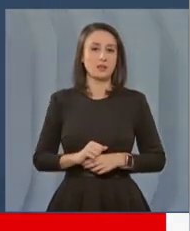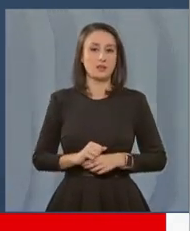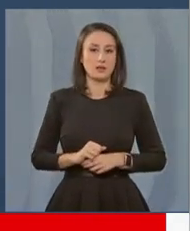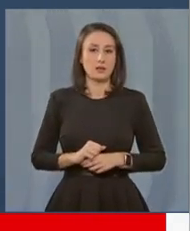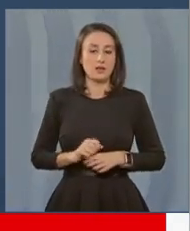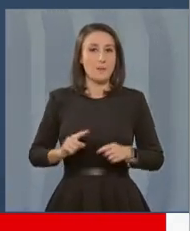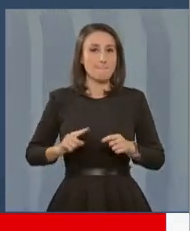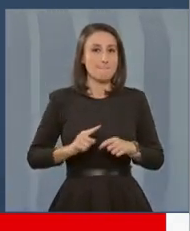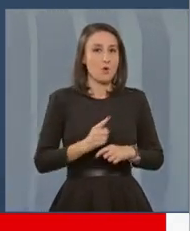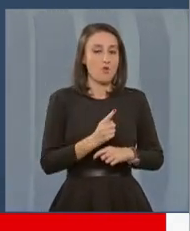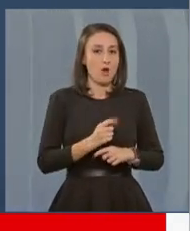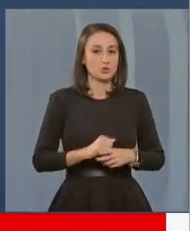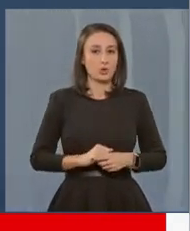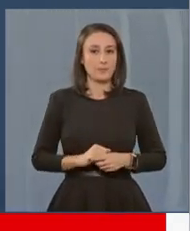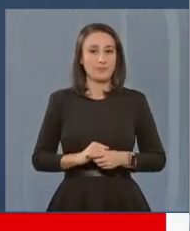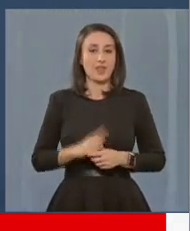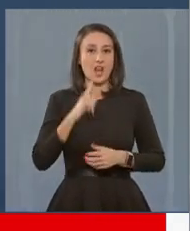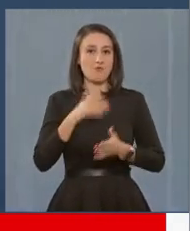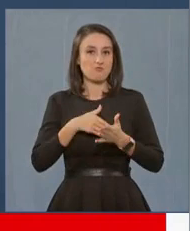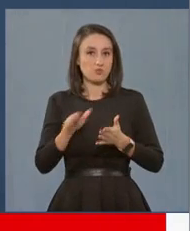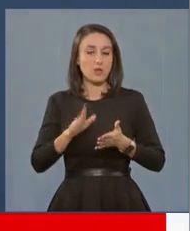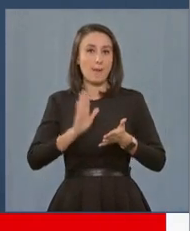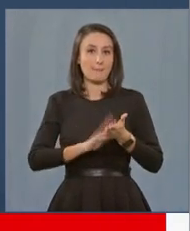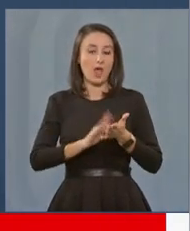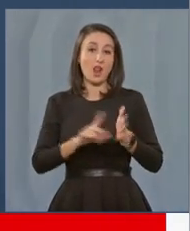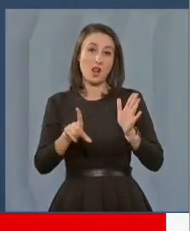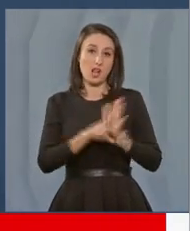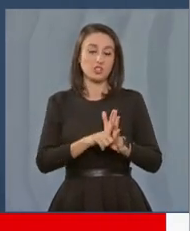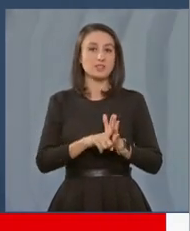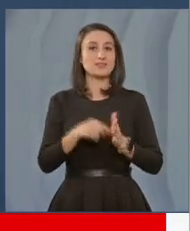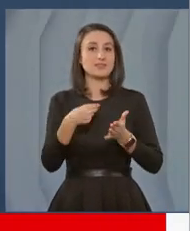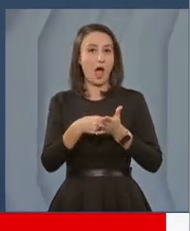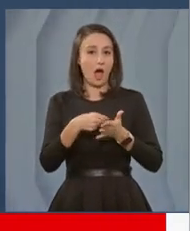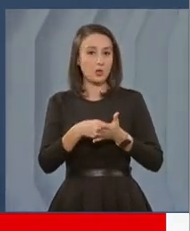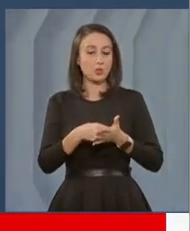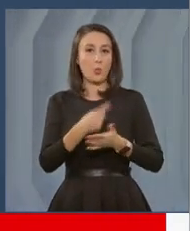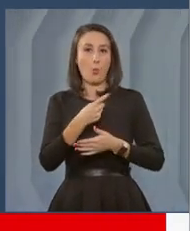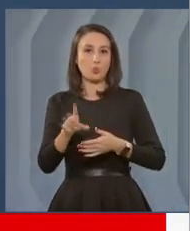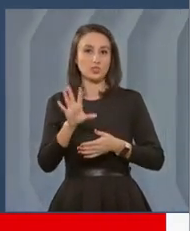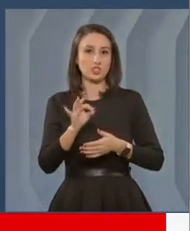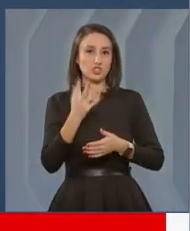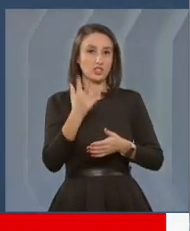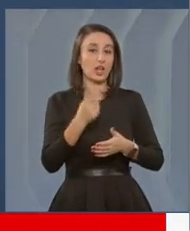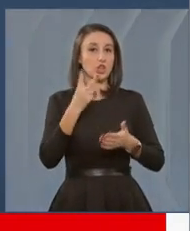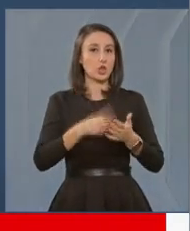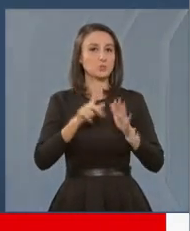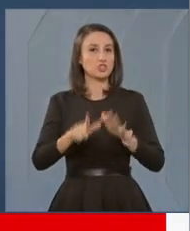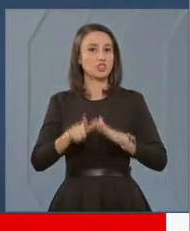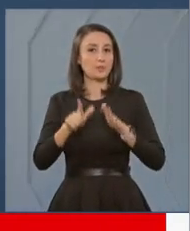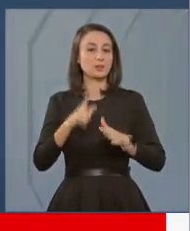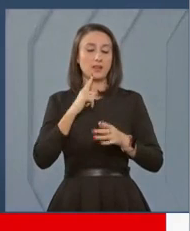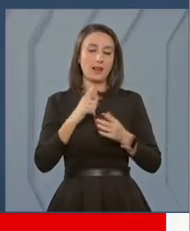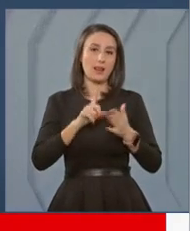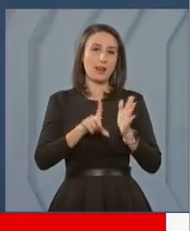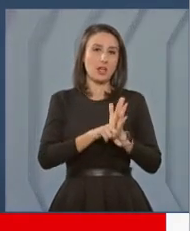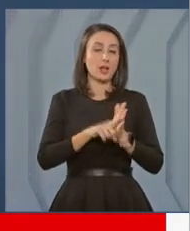în mod provocator, refuzul de aplicare a legilor salarizării 153 pe 2017 și a legii